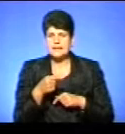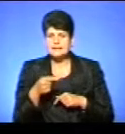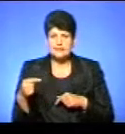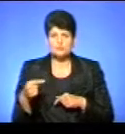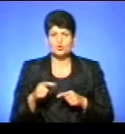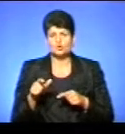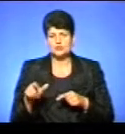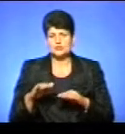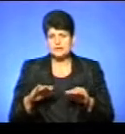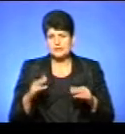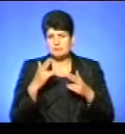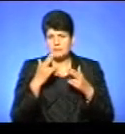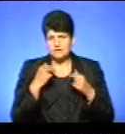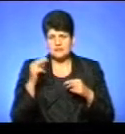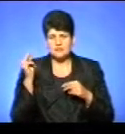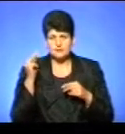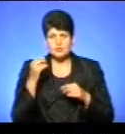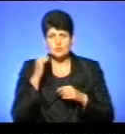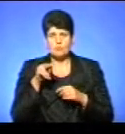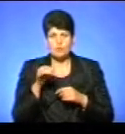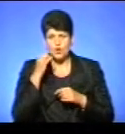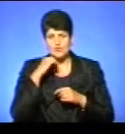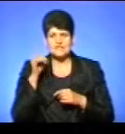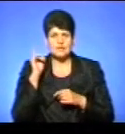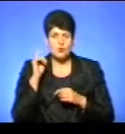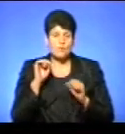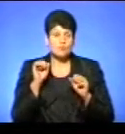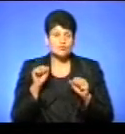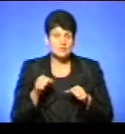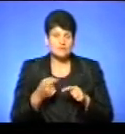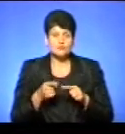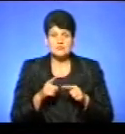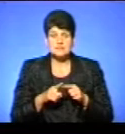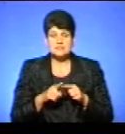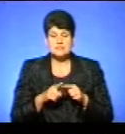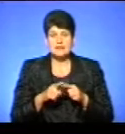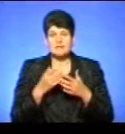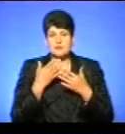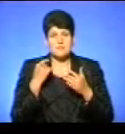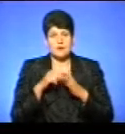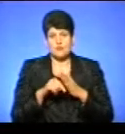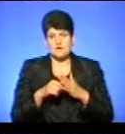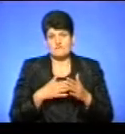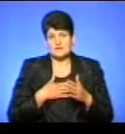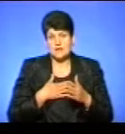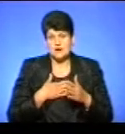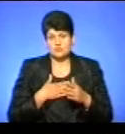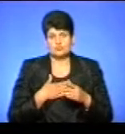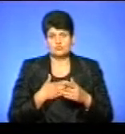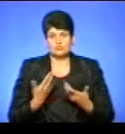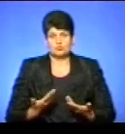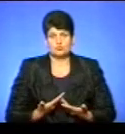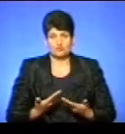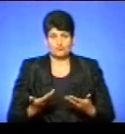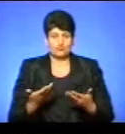привикли вчитися по-старому, так якби, а можливо, воно і не дуже відіграє роль в нашому якомусь такому побутовому